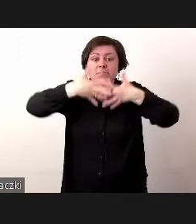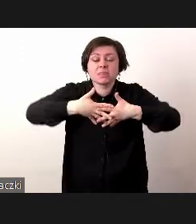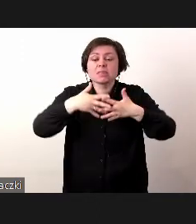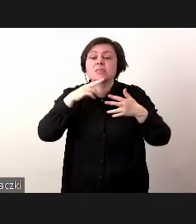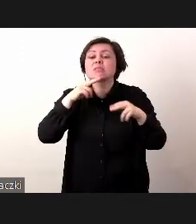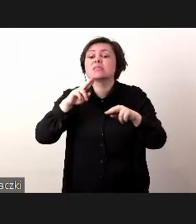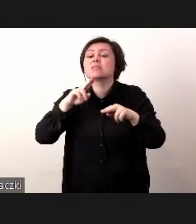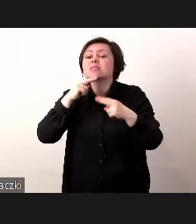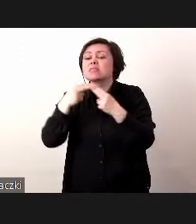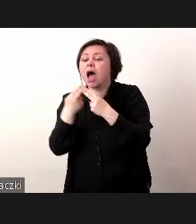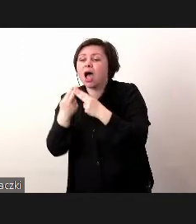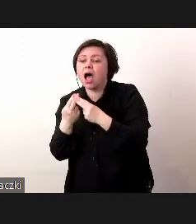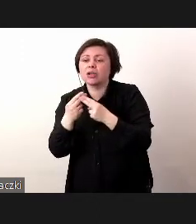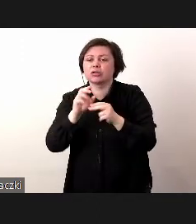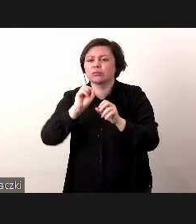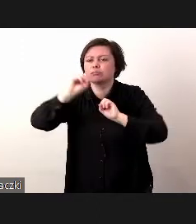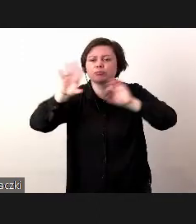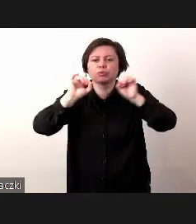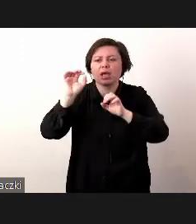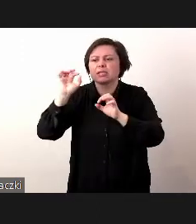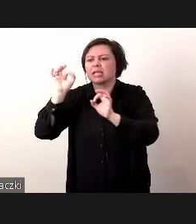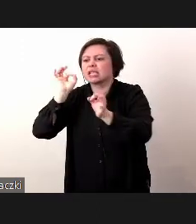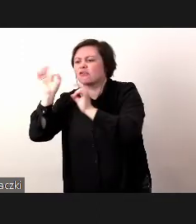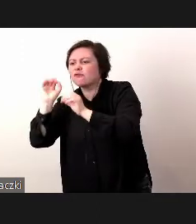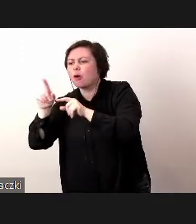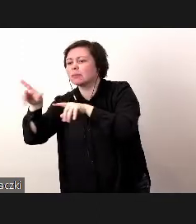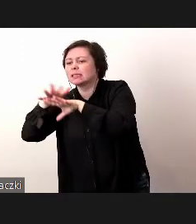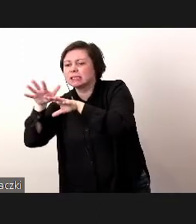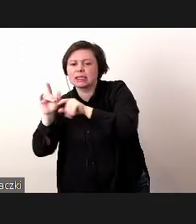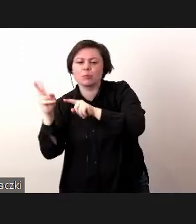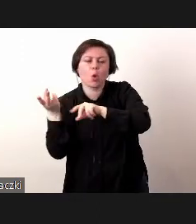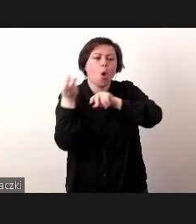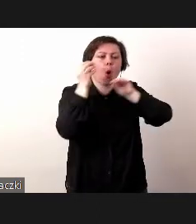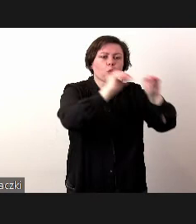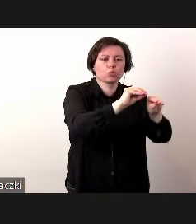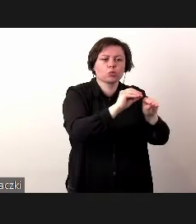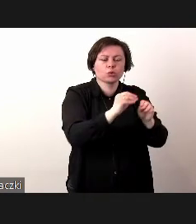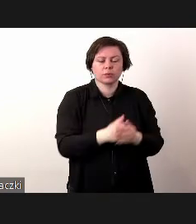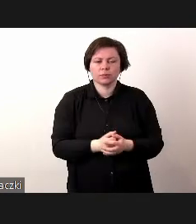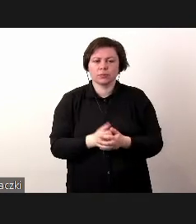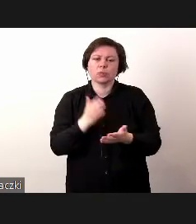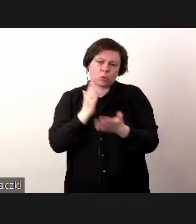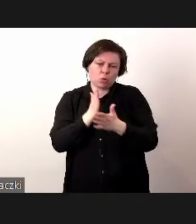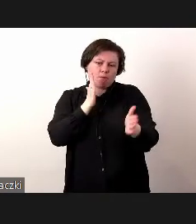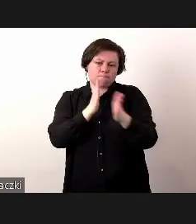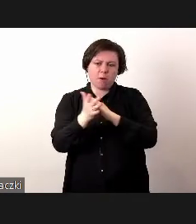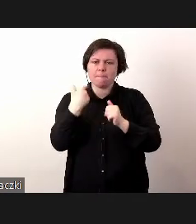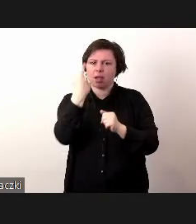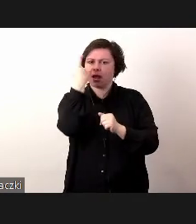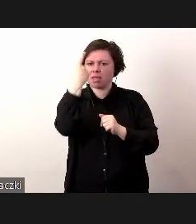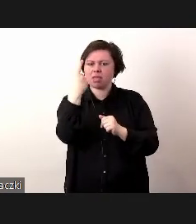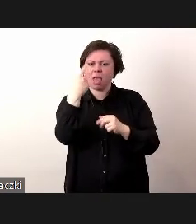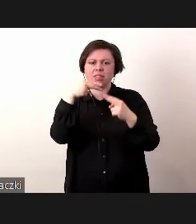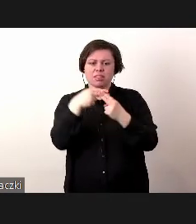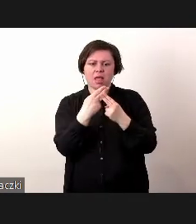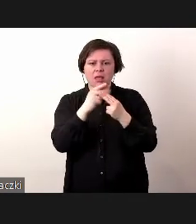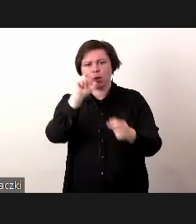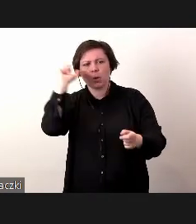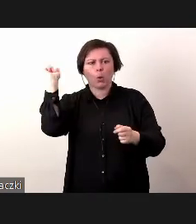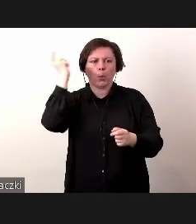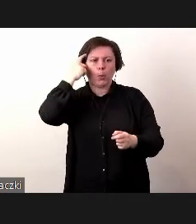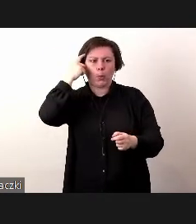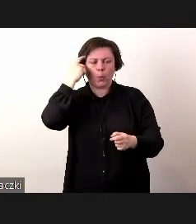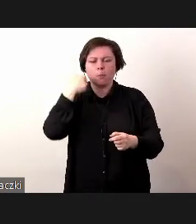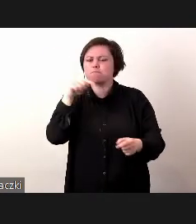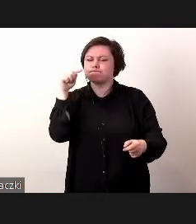narzędzi, przerzucać informacje z jednego systemu do drugiego, tylko po prostu mamy jedno narzędzie, z którego centralnie